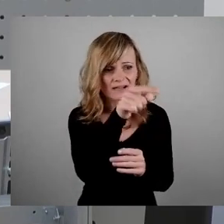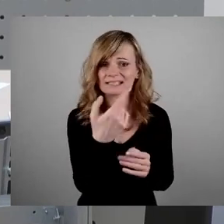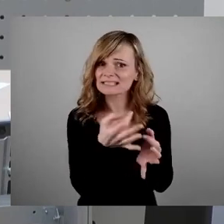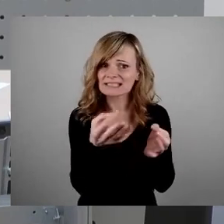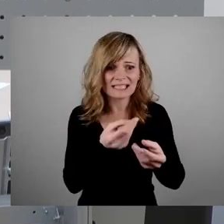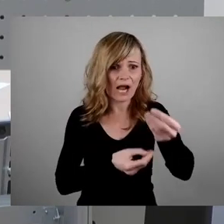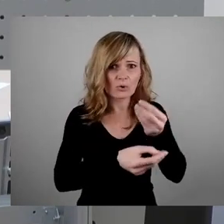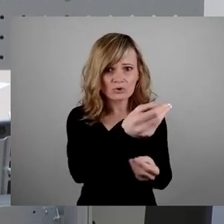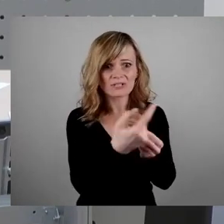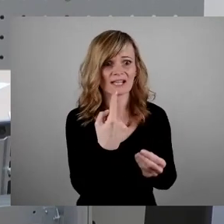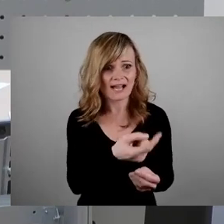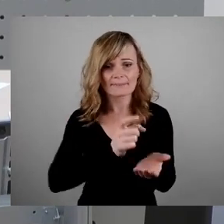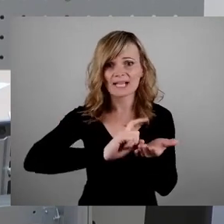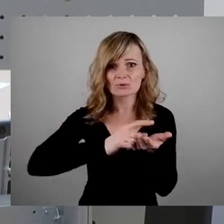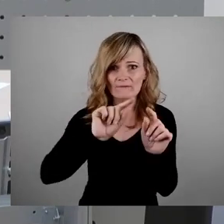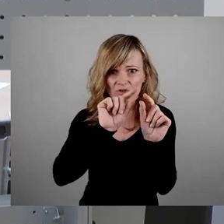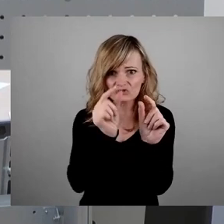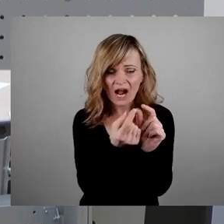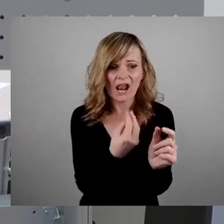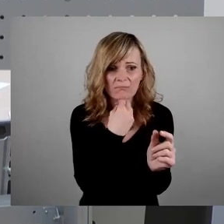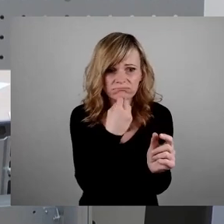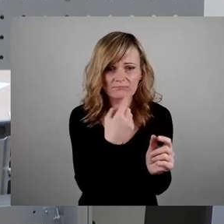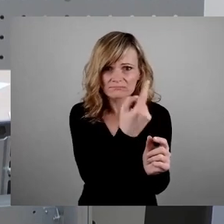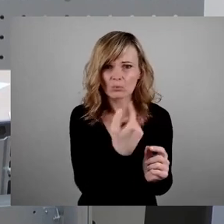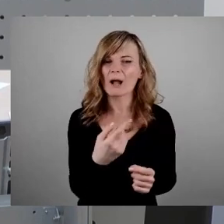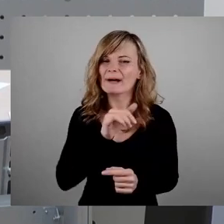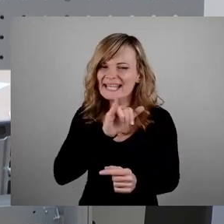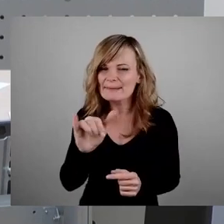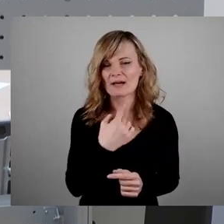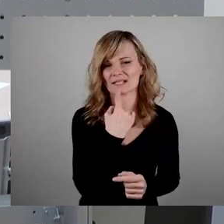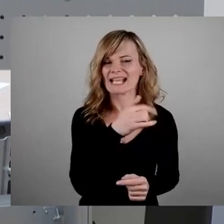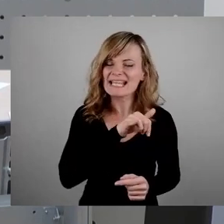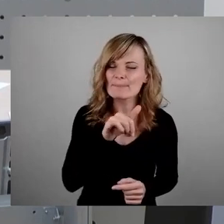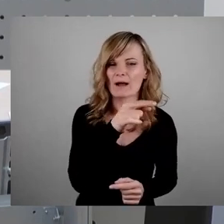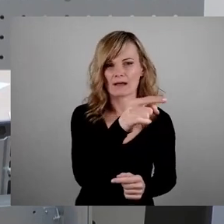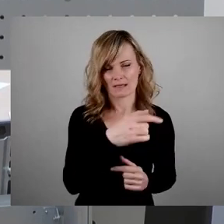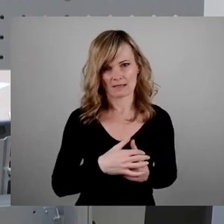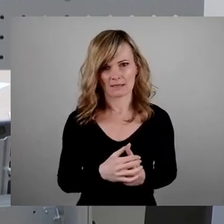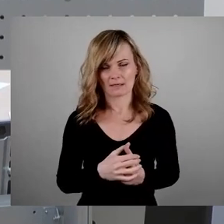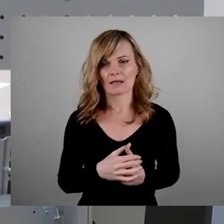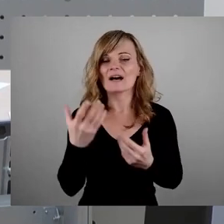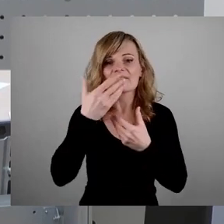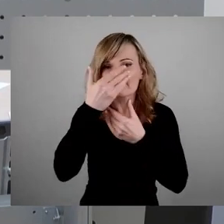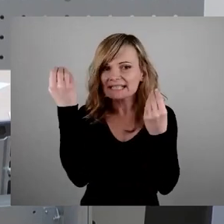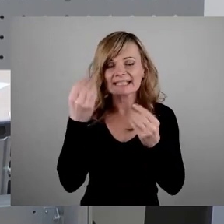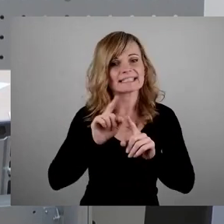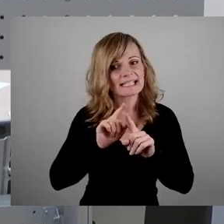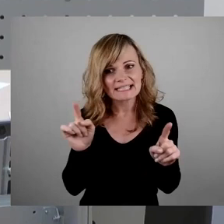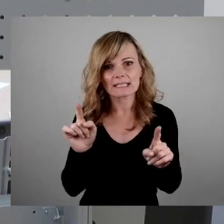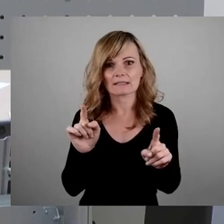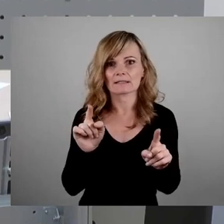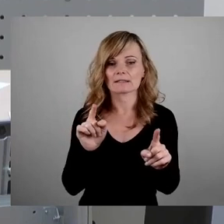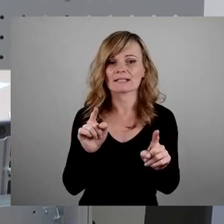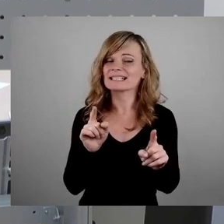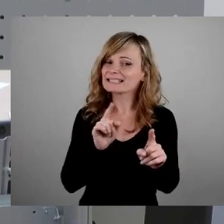Kartoffelschalen ernähren musste. Aber immer hat sie gesagt. Immer. Und vergiss nie, dass es nichts Schlimmeres